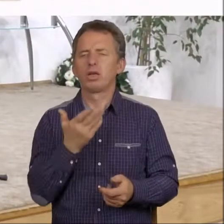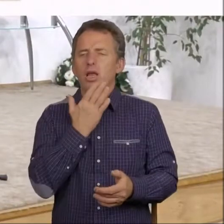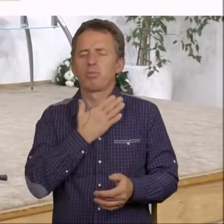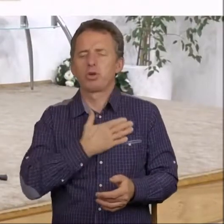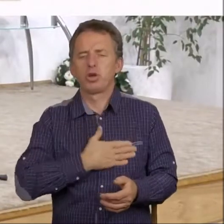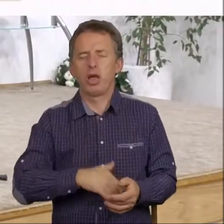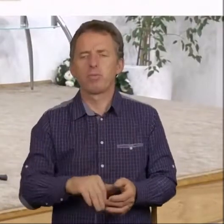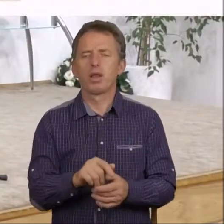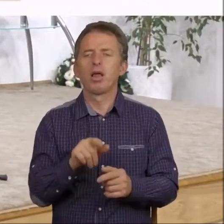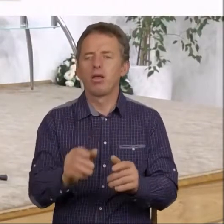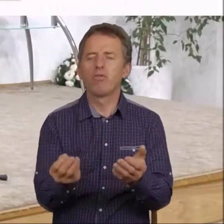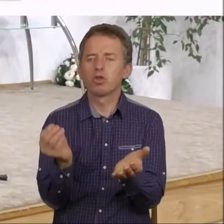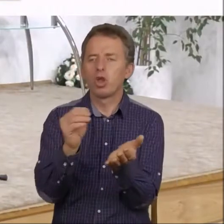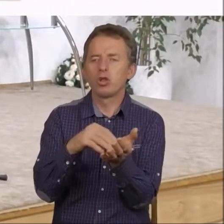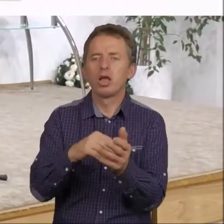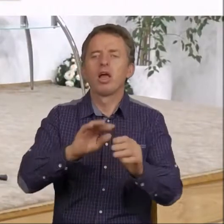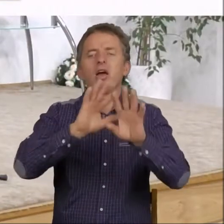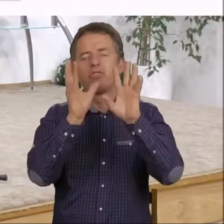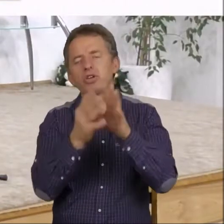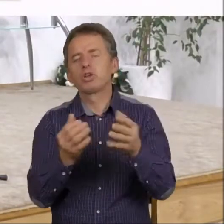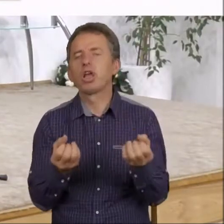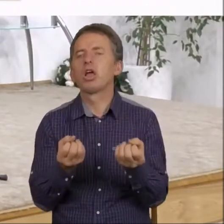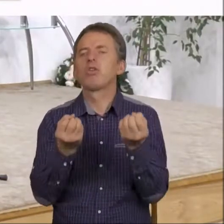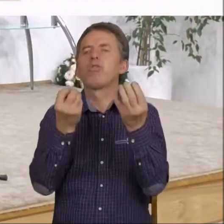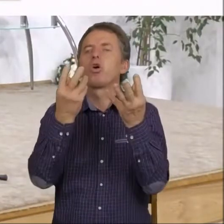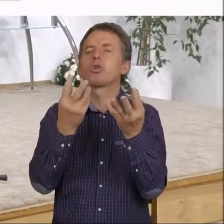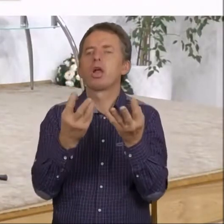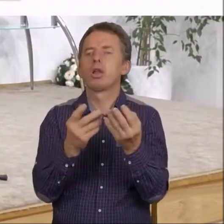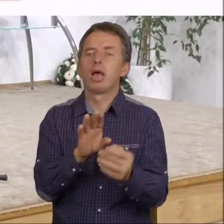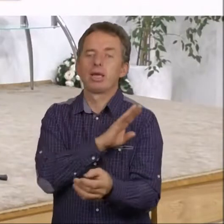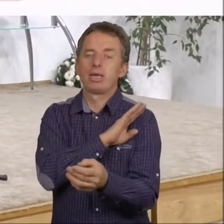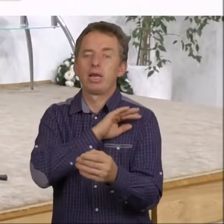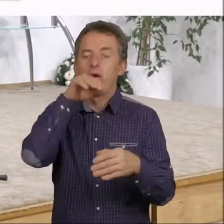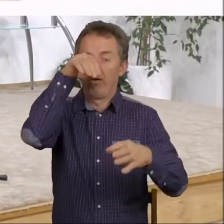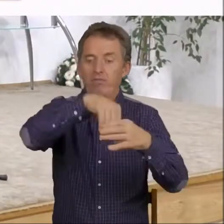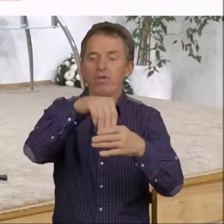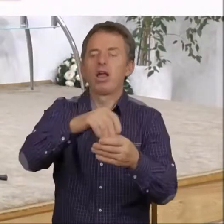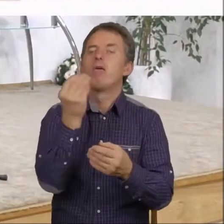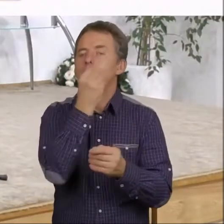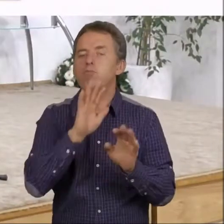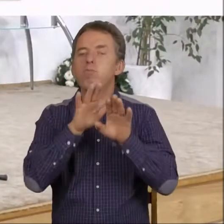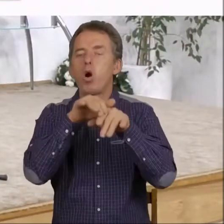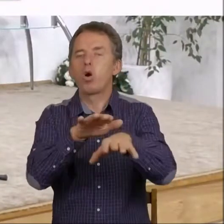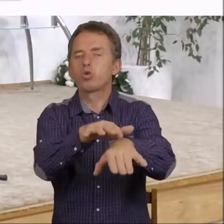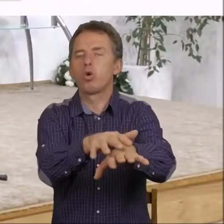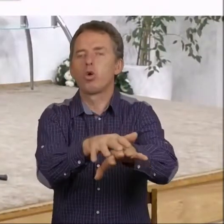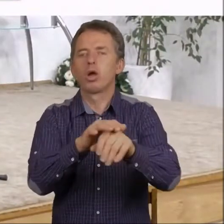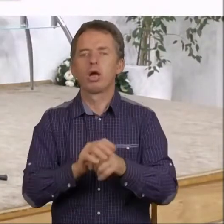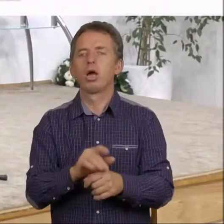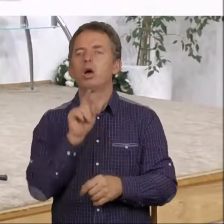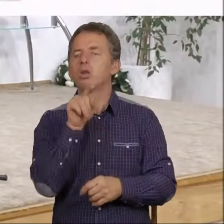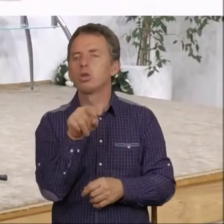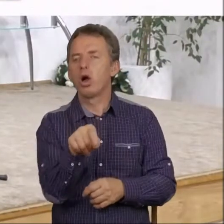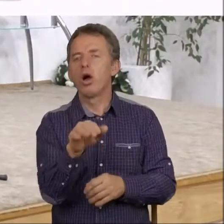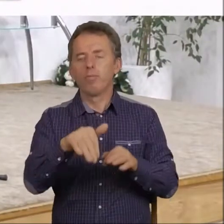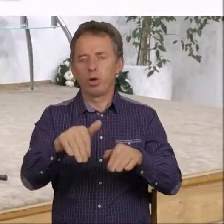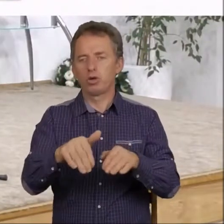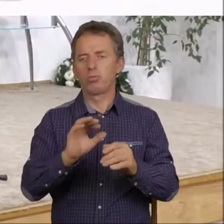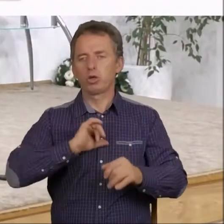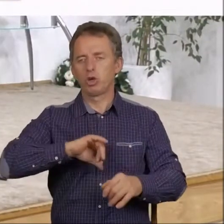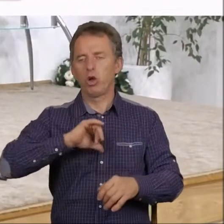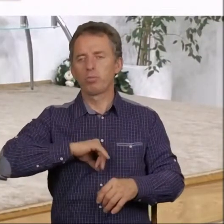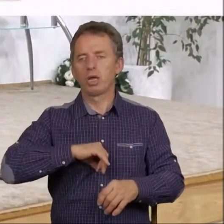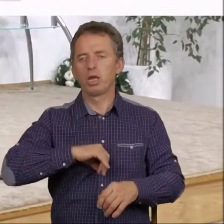jeśli w dodatku wszystkie stworzenia giną w morzu, prawda, no to możemy sobie,